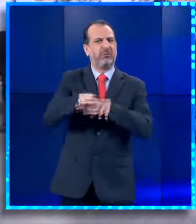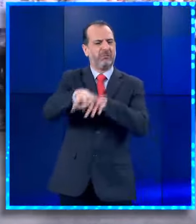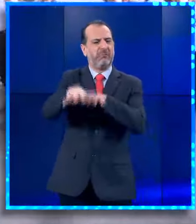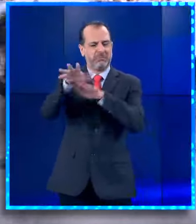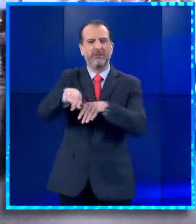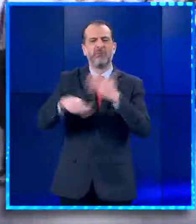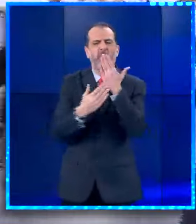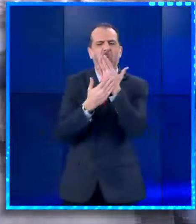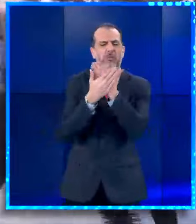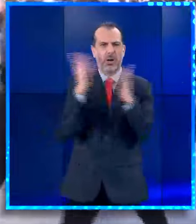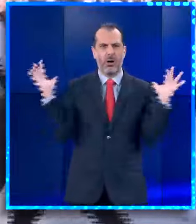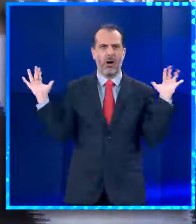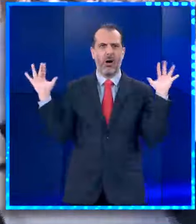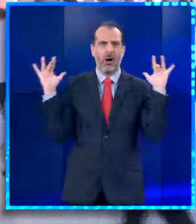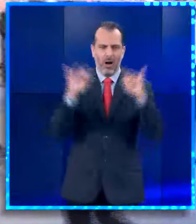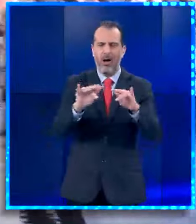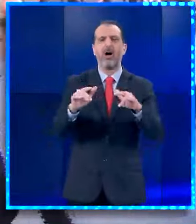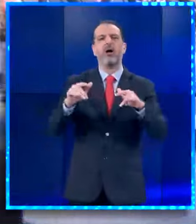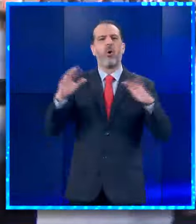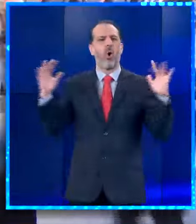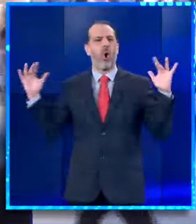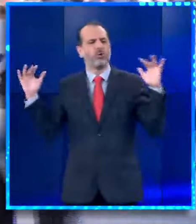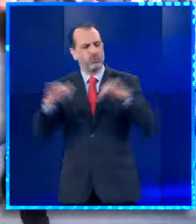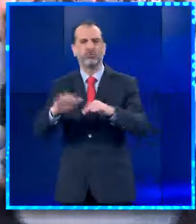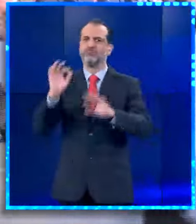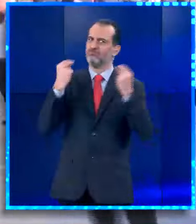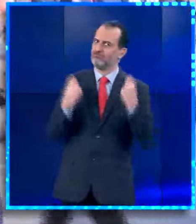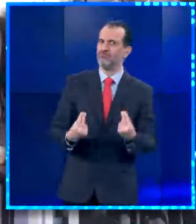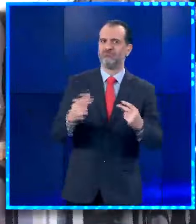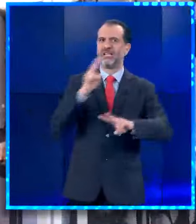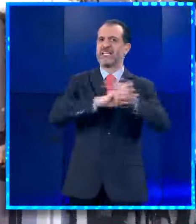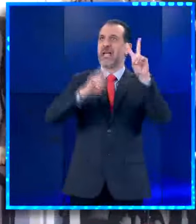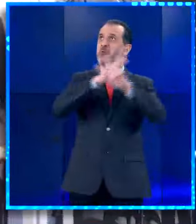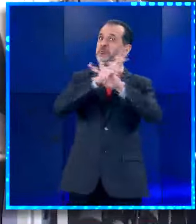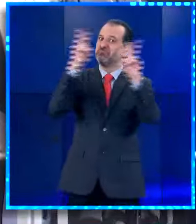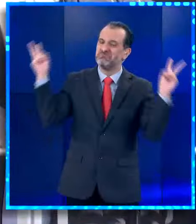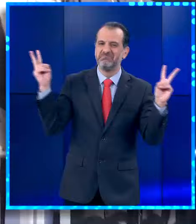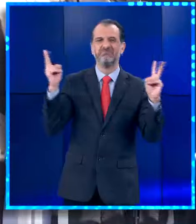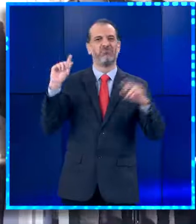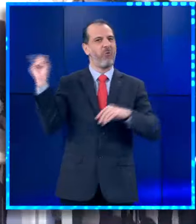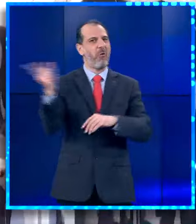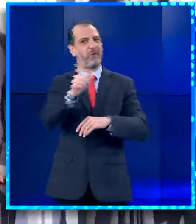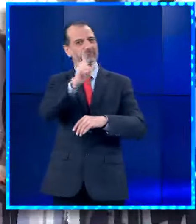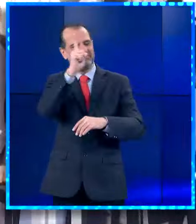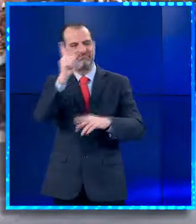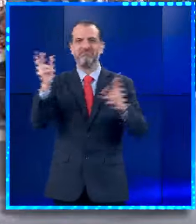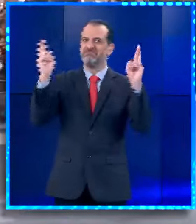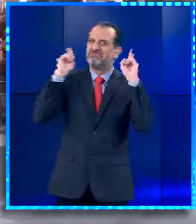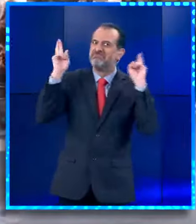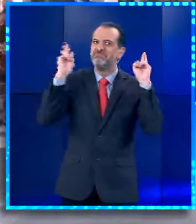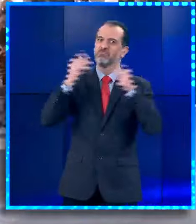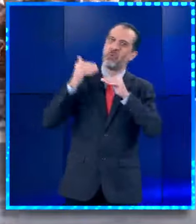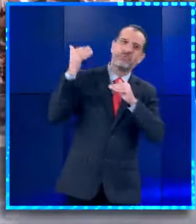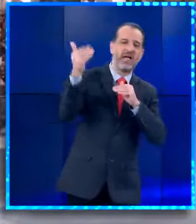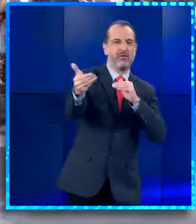έσπερσε από νωρίς στο κέντρο για να σταυμάσουν από κοντά με σύμμαχο. Ανα τον καλό καιρό σκόρπισαν υπερηφάνεια αλλά και ισιοδοξία τα νιάτα